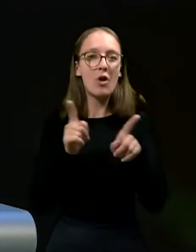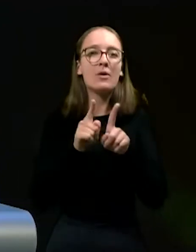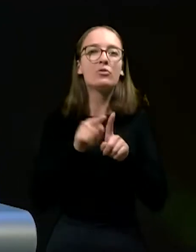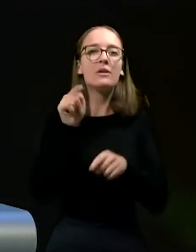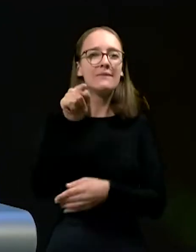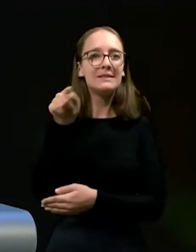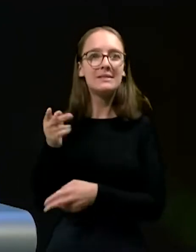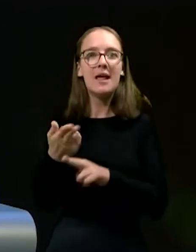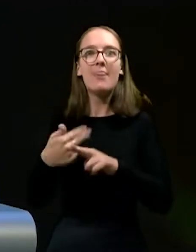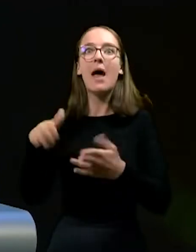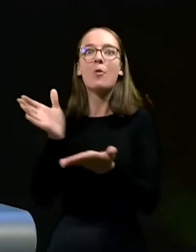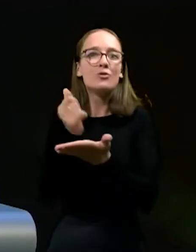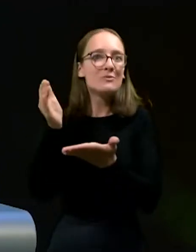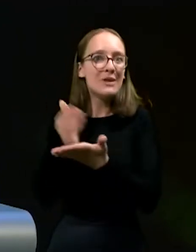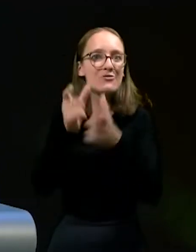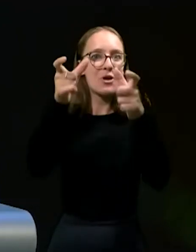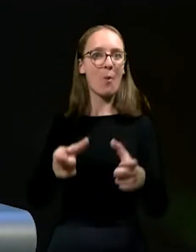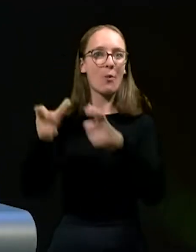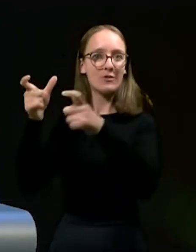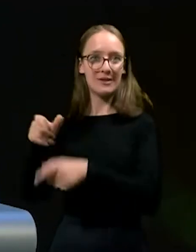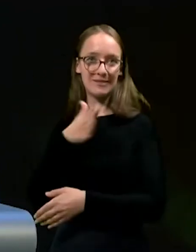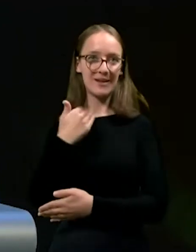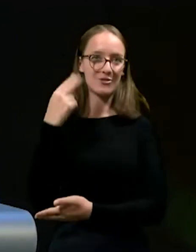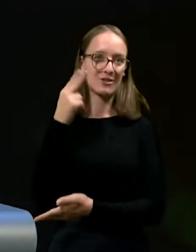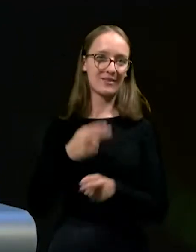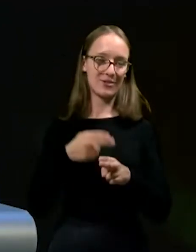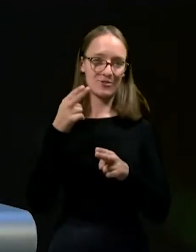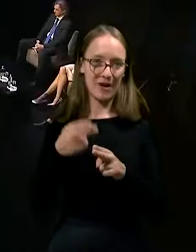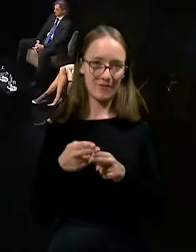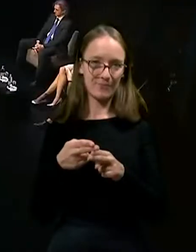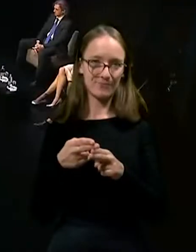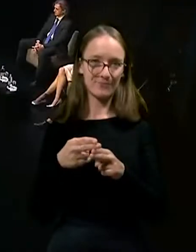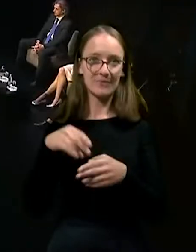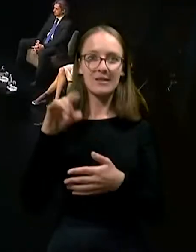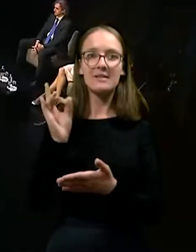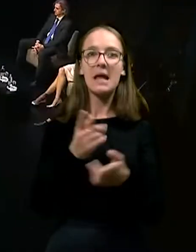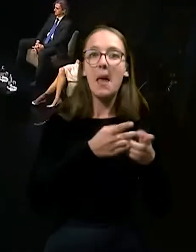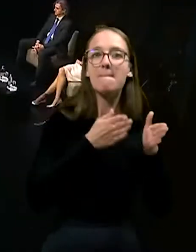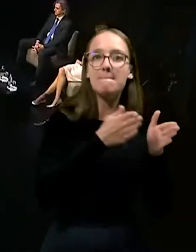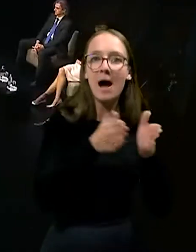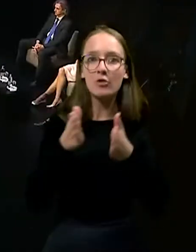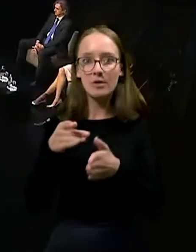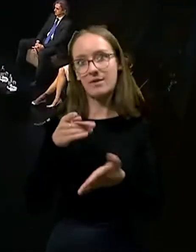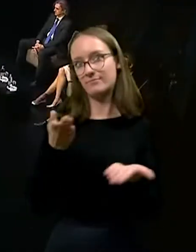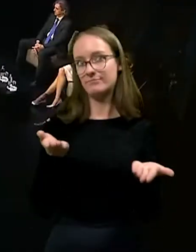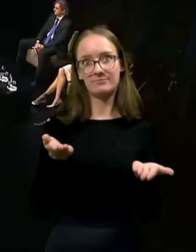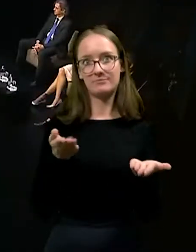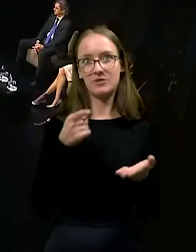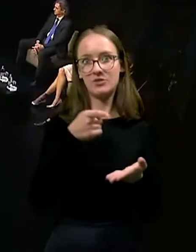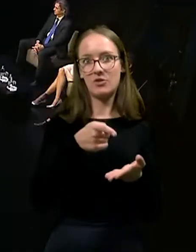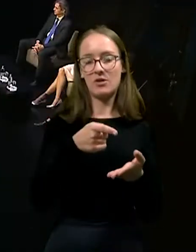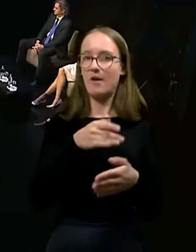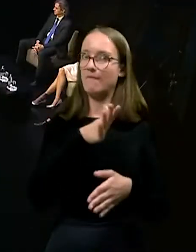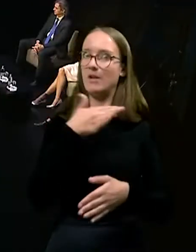tistih najbolj uspešnih podjetjih naše države. Cele panoge, gospe in gospodje, so pod